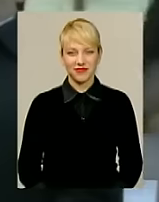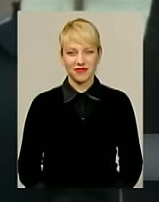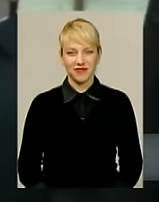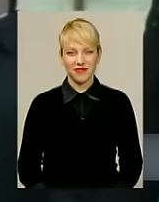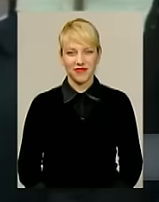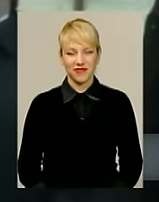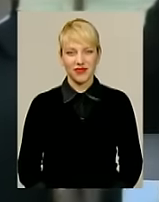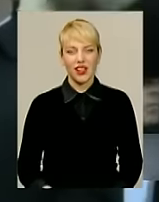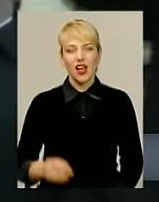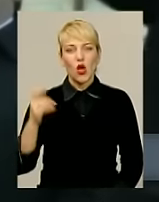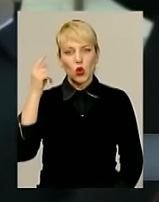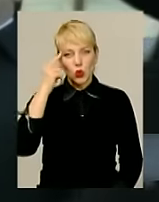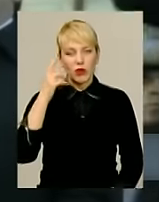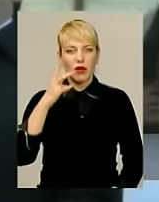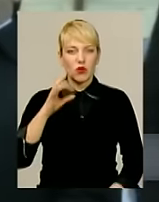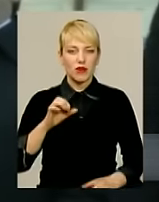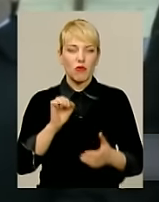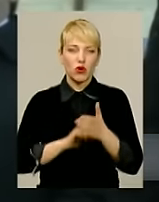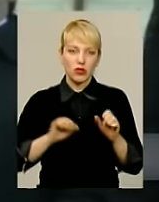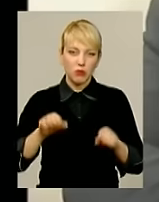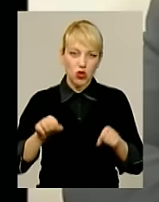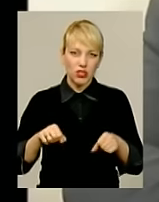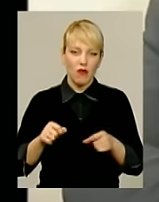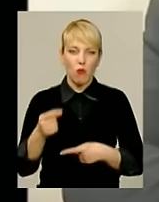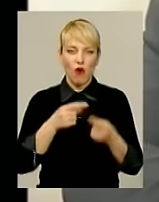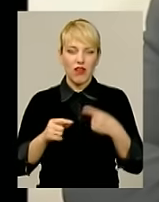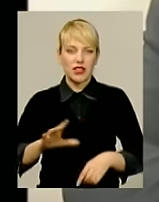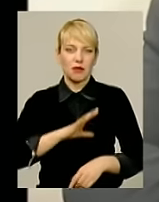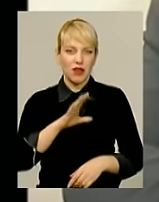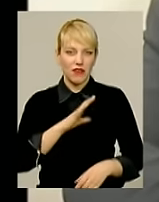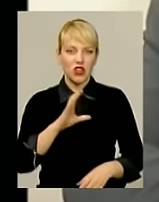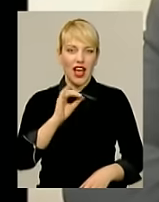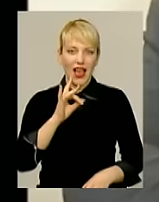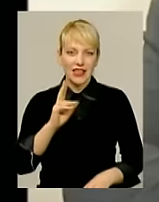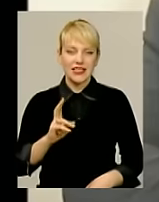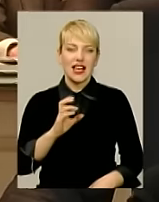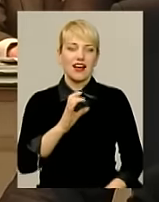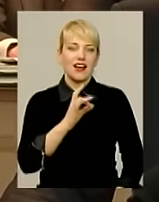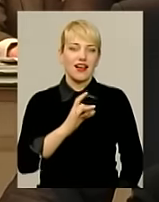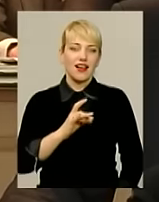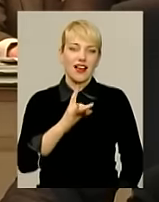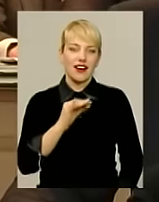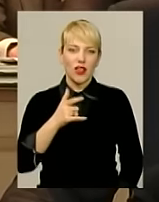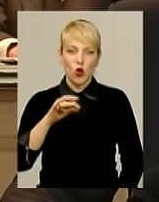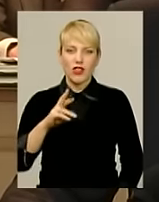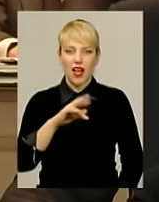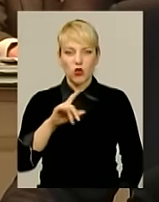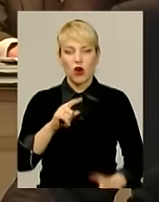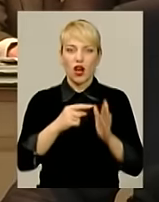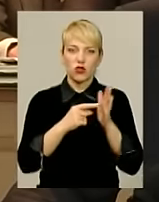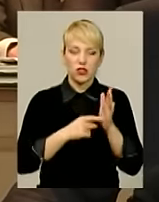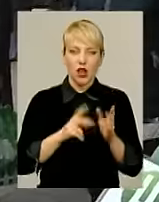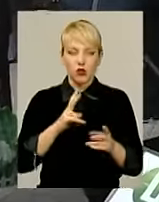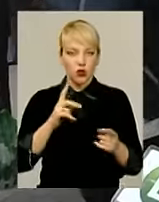Думки з приводу можливого повернення одіозного екс-регіонала Василя Ядухи розділилися. Противники